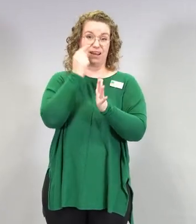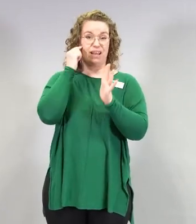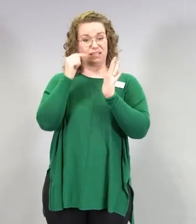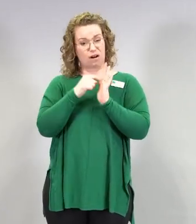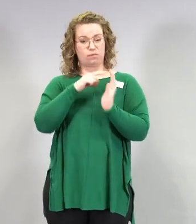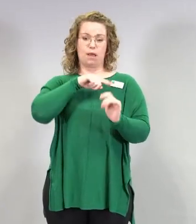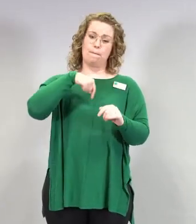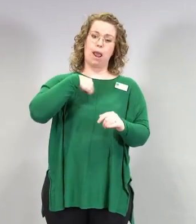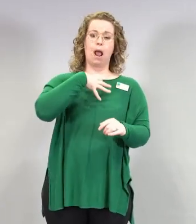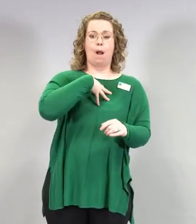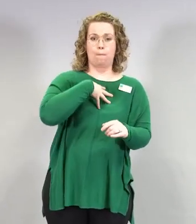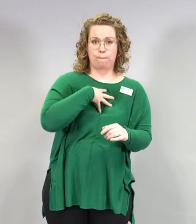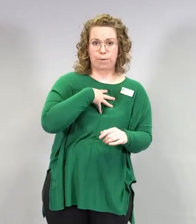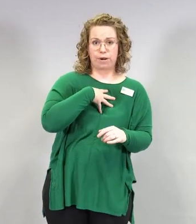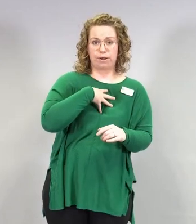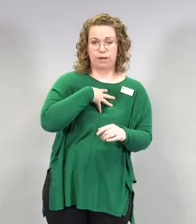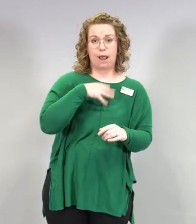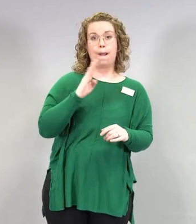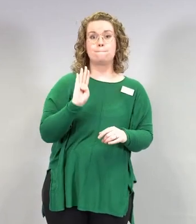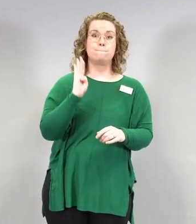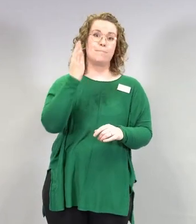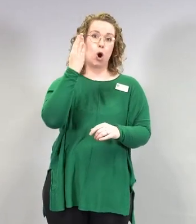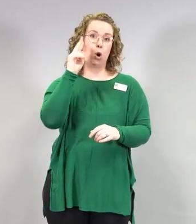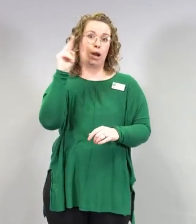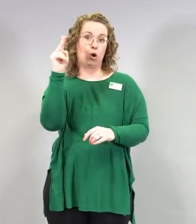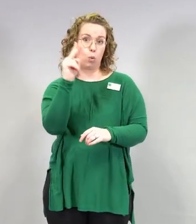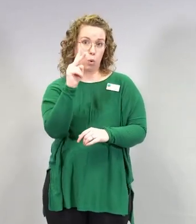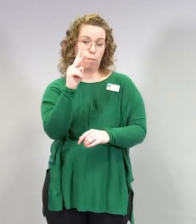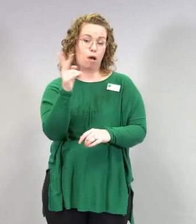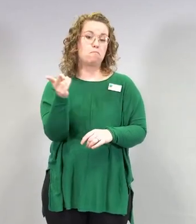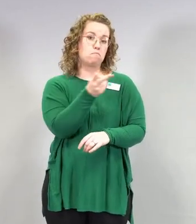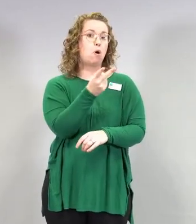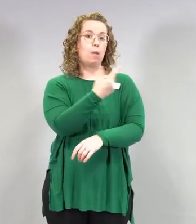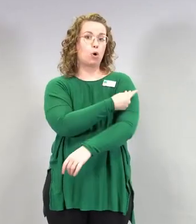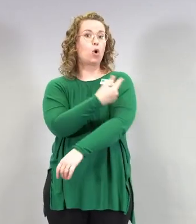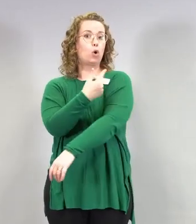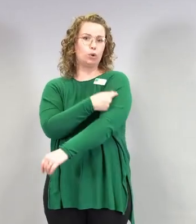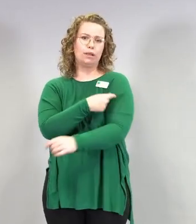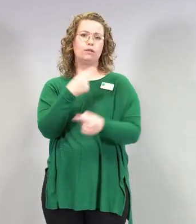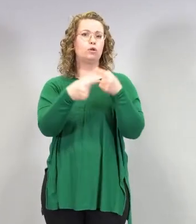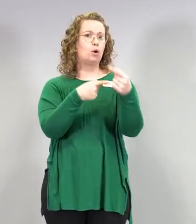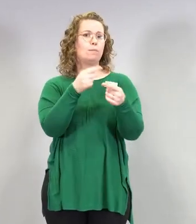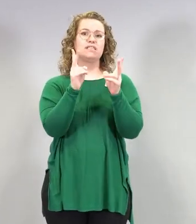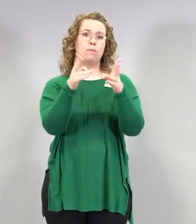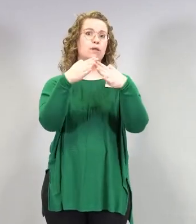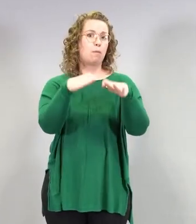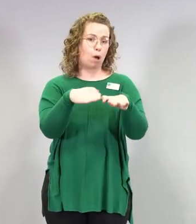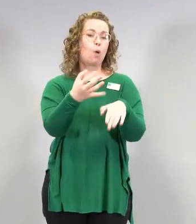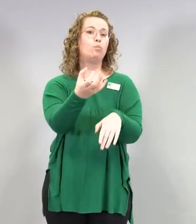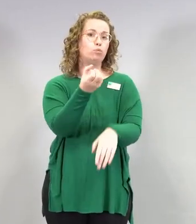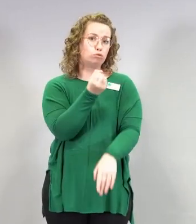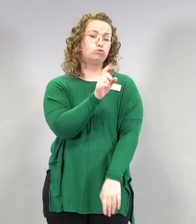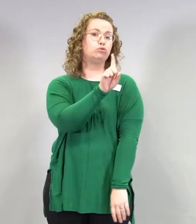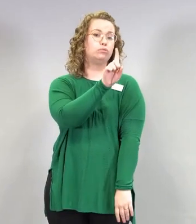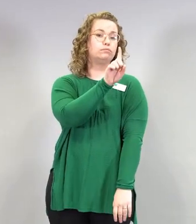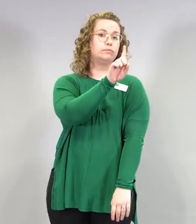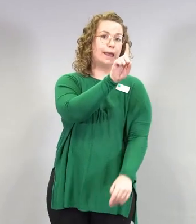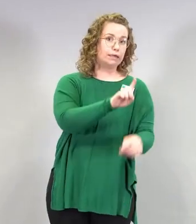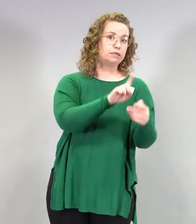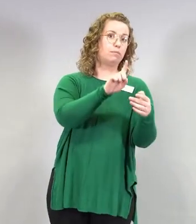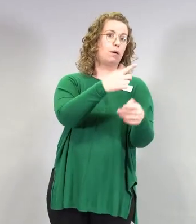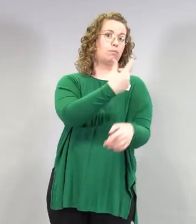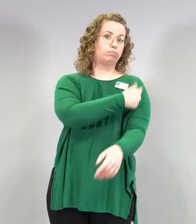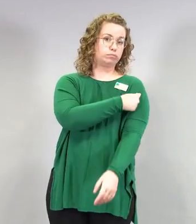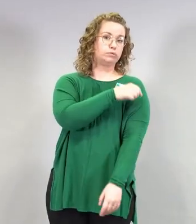biologinen peruste on tässä. Tältä pohjalta ajatellaan, että voi antaa ensin AstraZeneca ja sitten